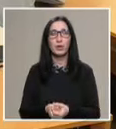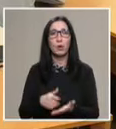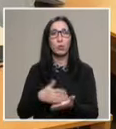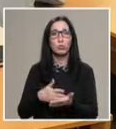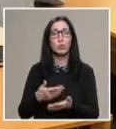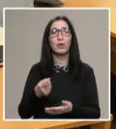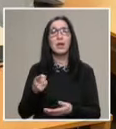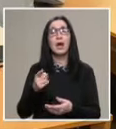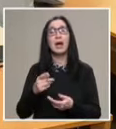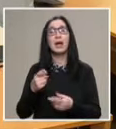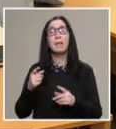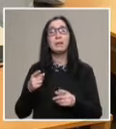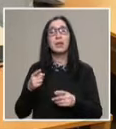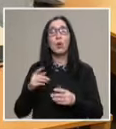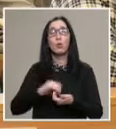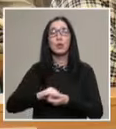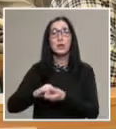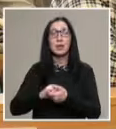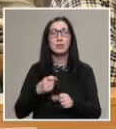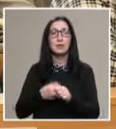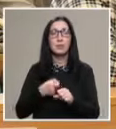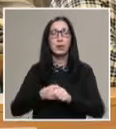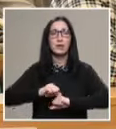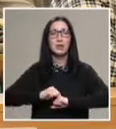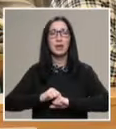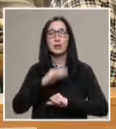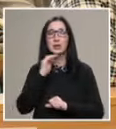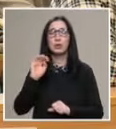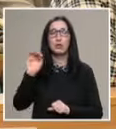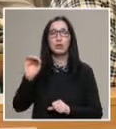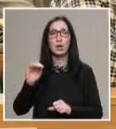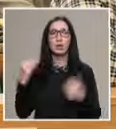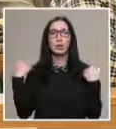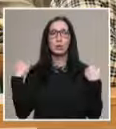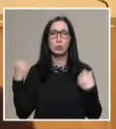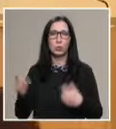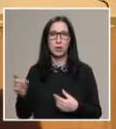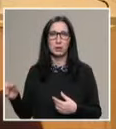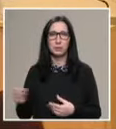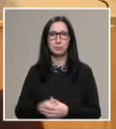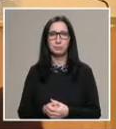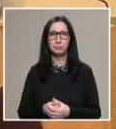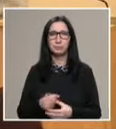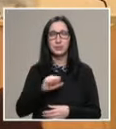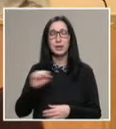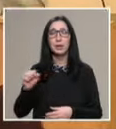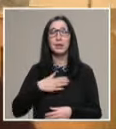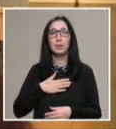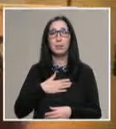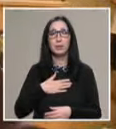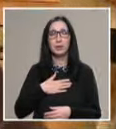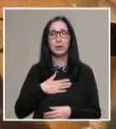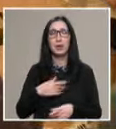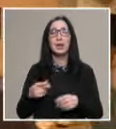а техническата организация се извършва от дирекцията за чуждестранни студенти. И имаме